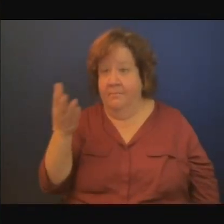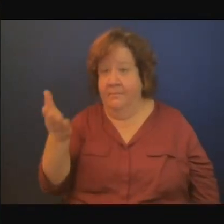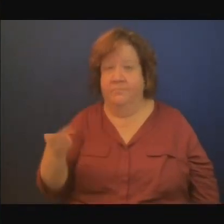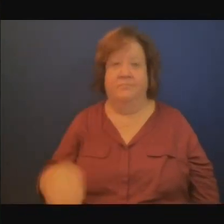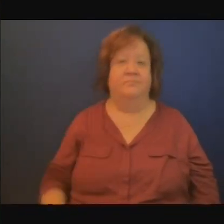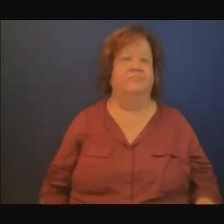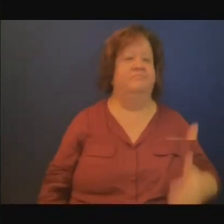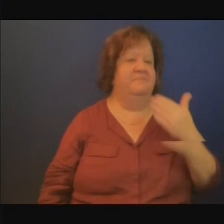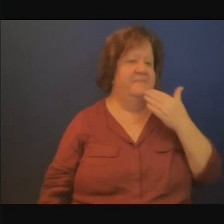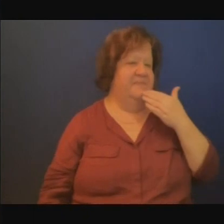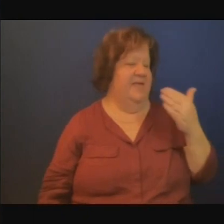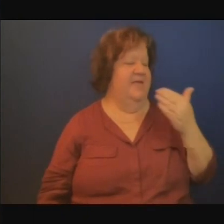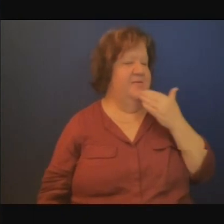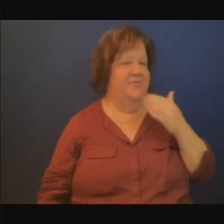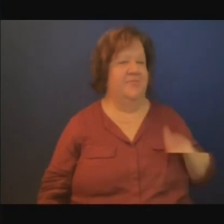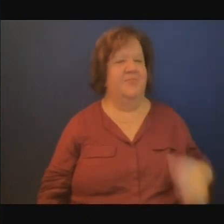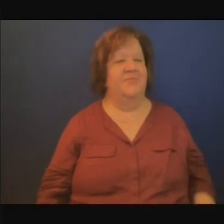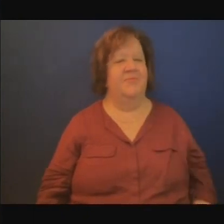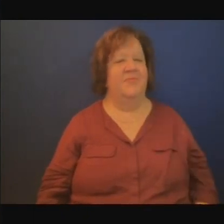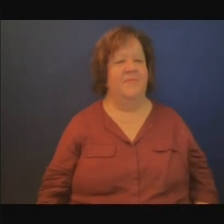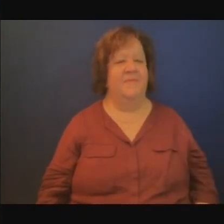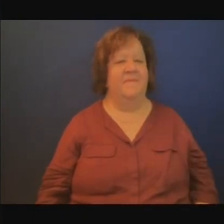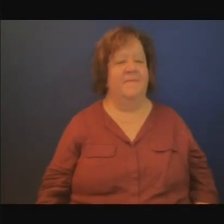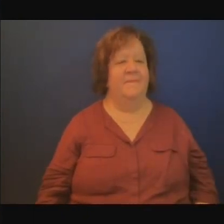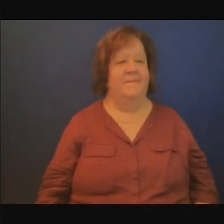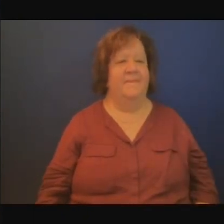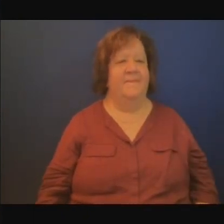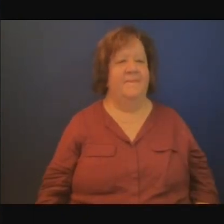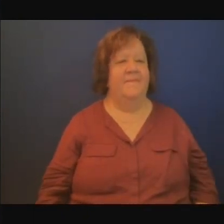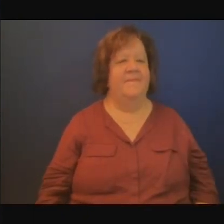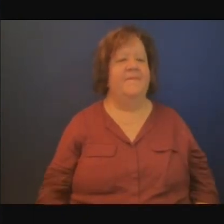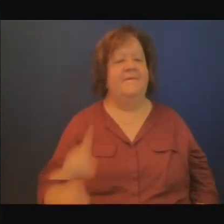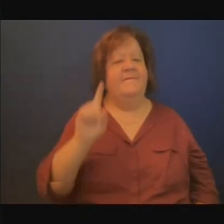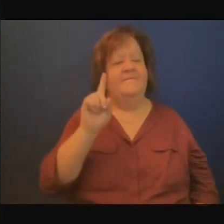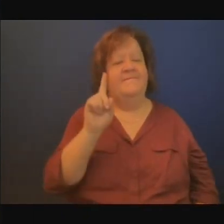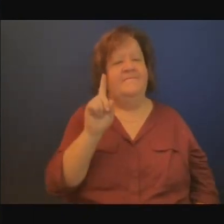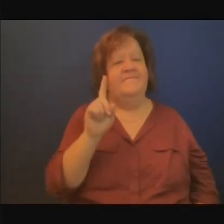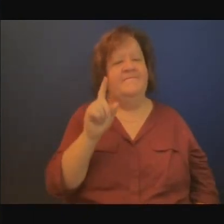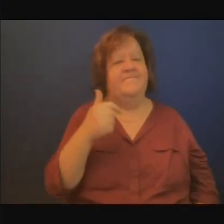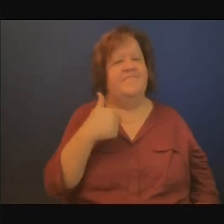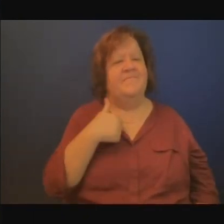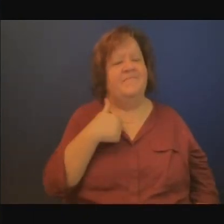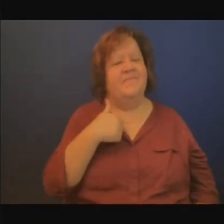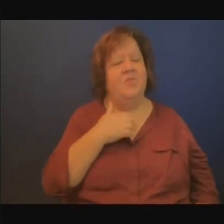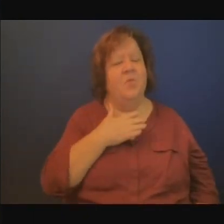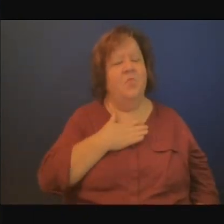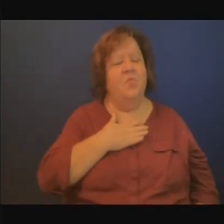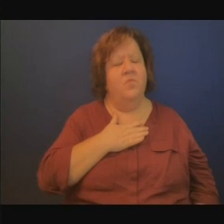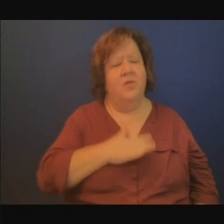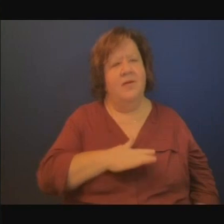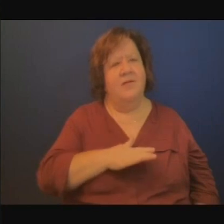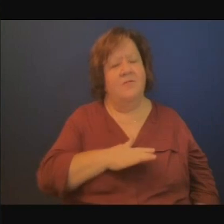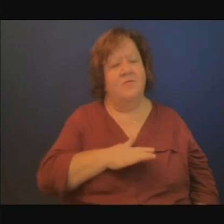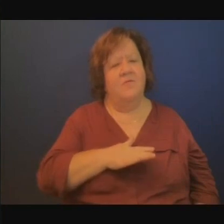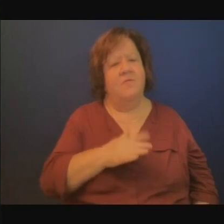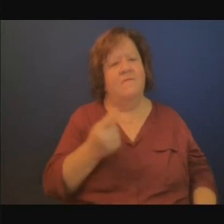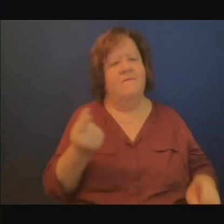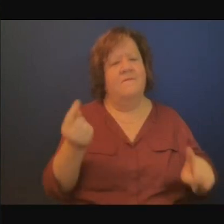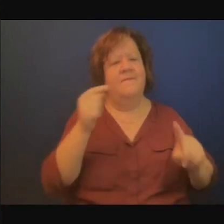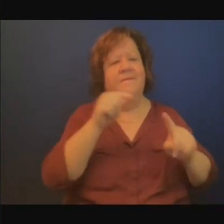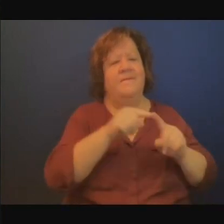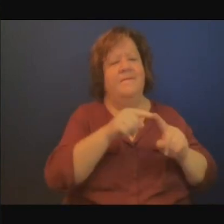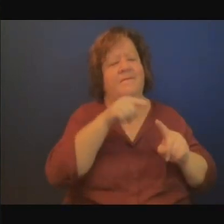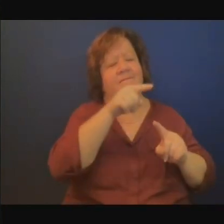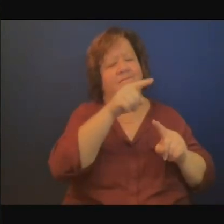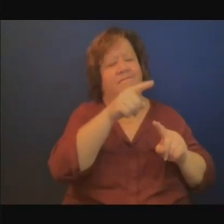j'aimerais vous présenter mes réflexions sur certaines questions soulevées notamment par le banquier il a dit